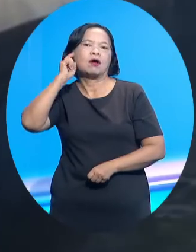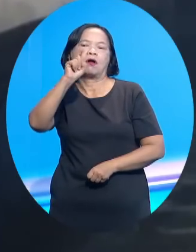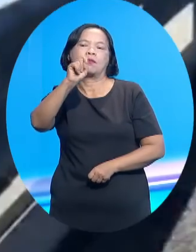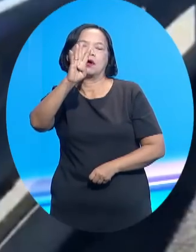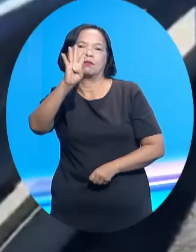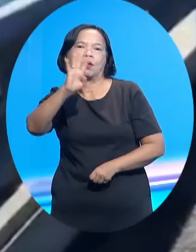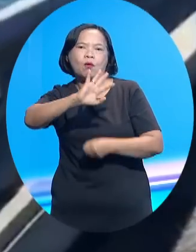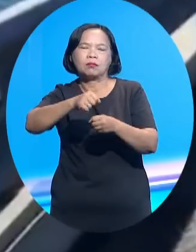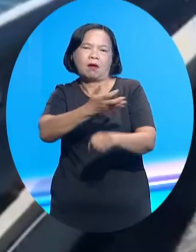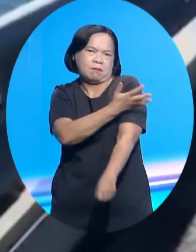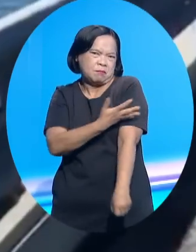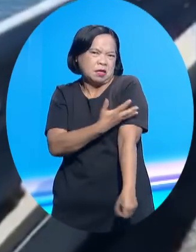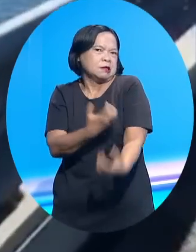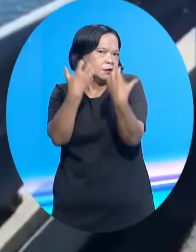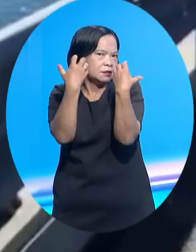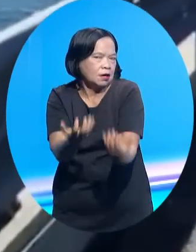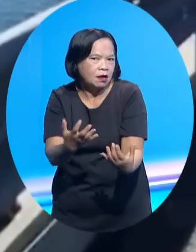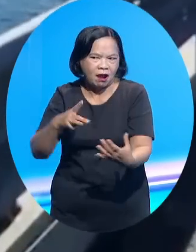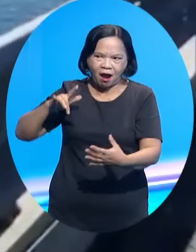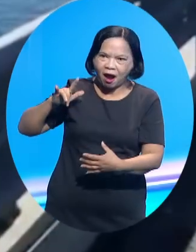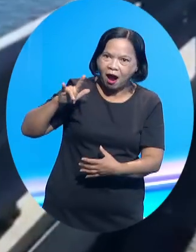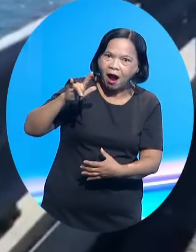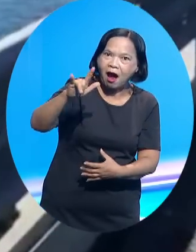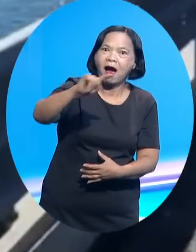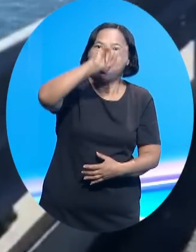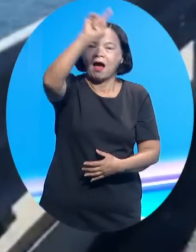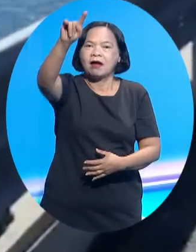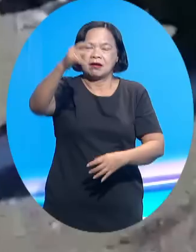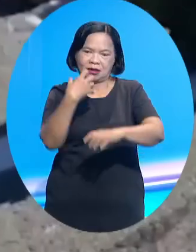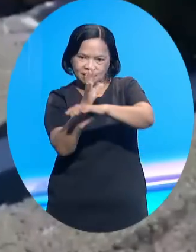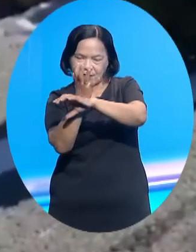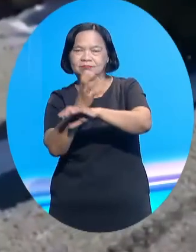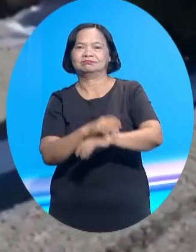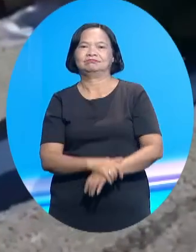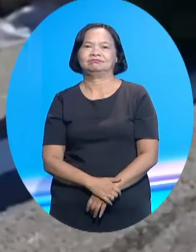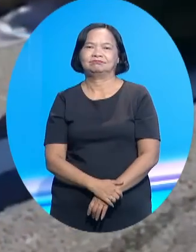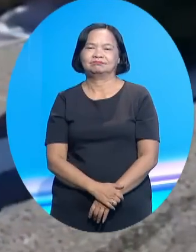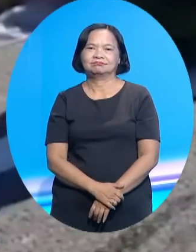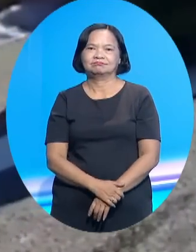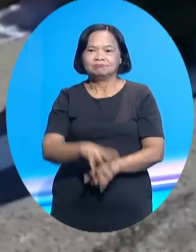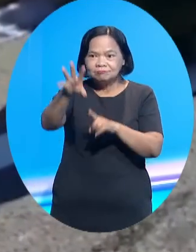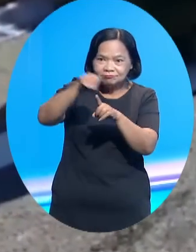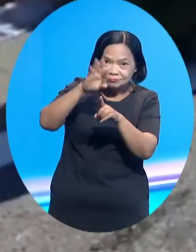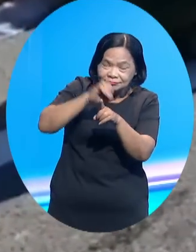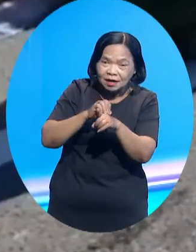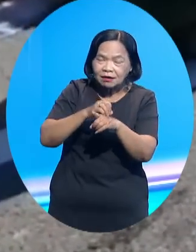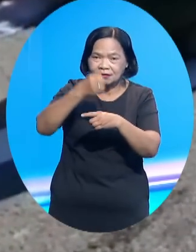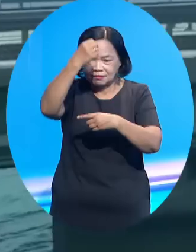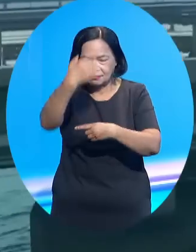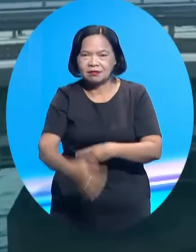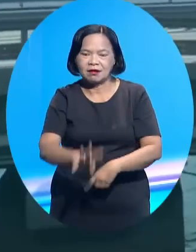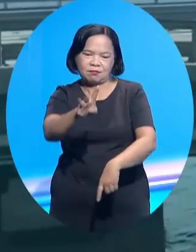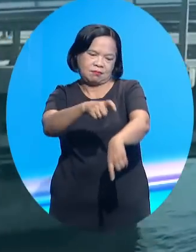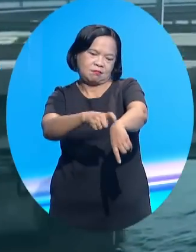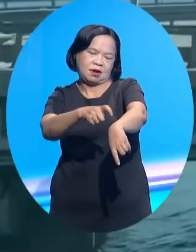tuổi của họ, bị thương nghiêm trọng, đã được máy bay đưa đến Krasnoda cấp cứu. Theo một số nguồn tin, vụ việc diễn ra vào khoảng